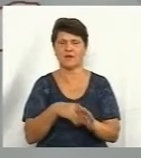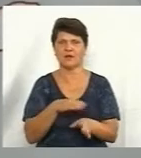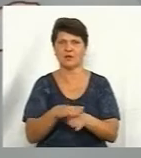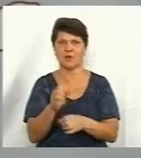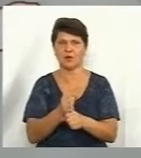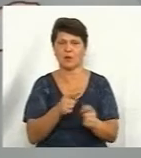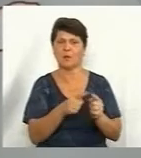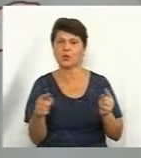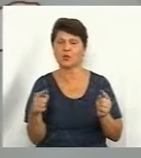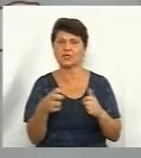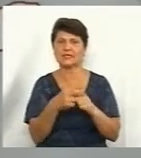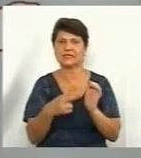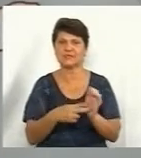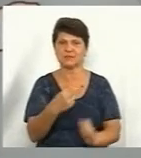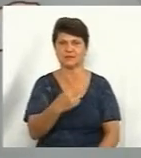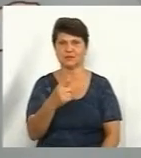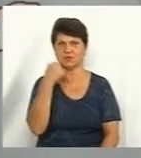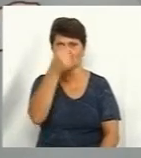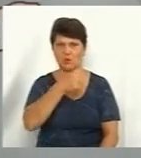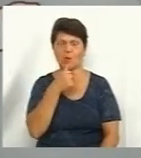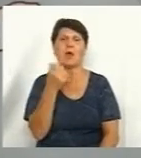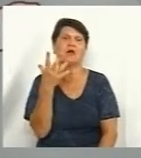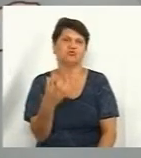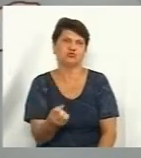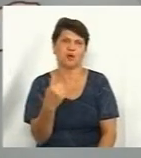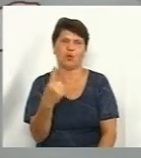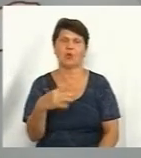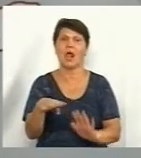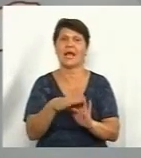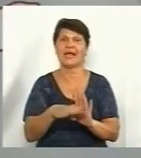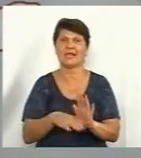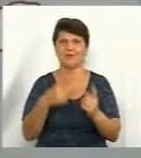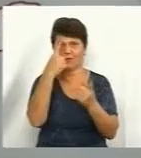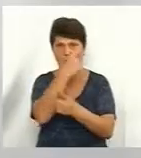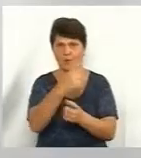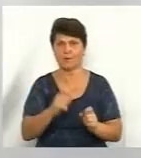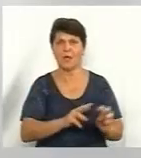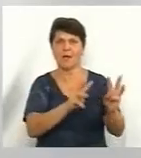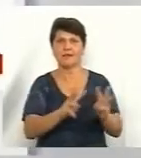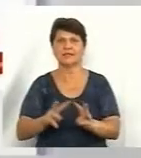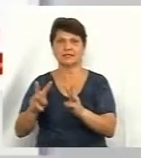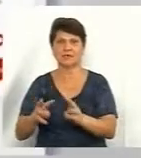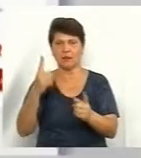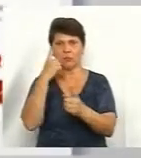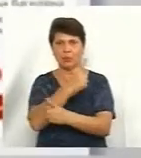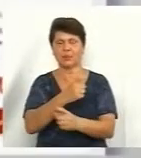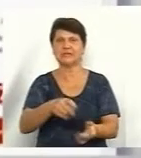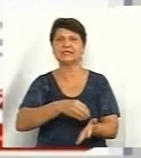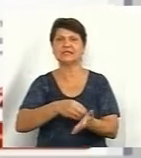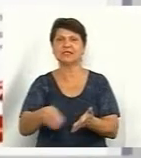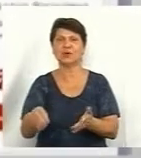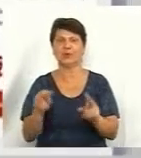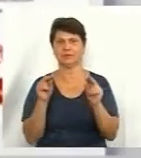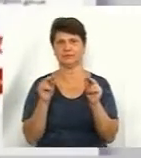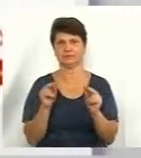протягом 2017-2021 років. І ще одна інфографіка – це сайт публічні закупівлі Прозоро. 15